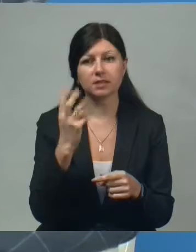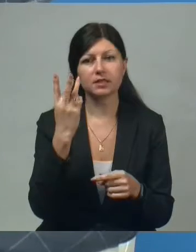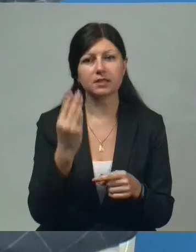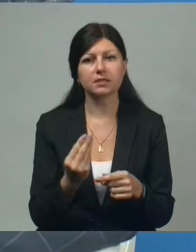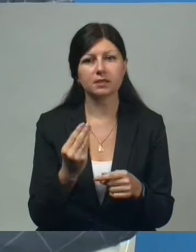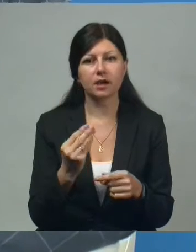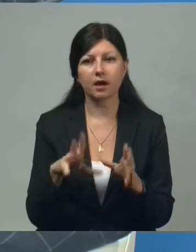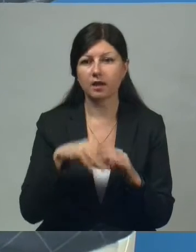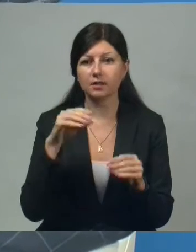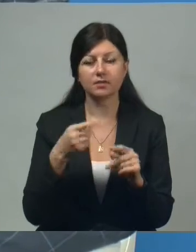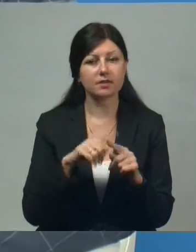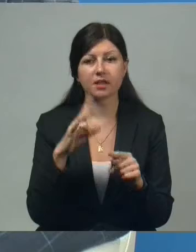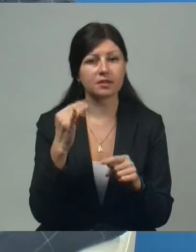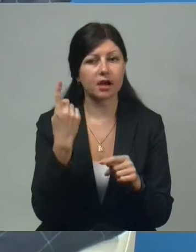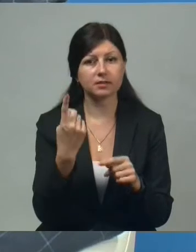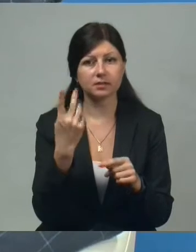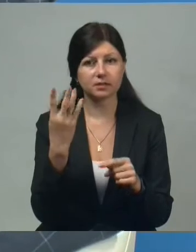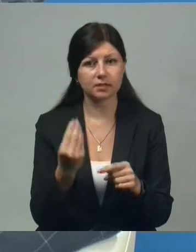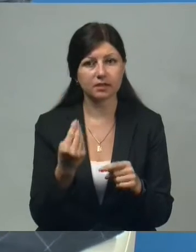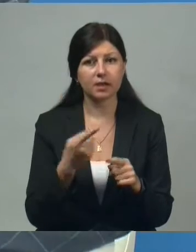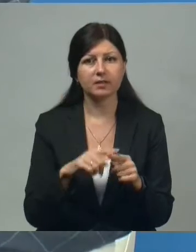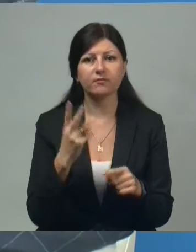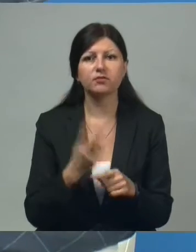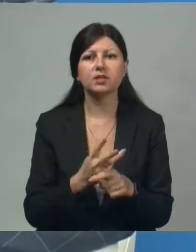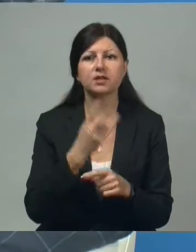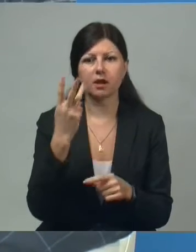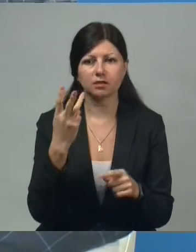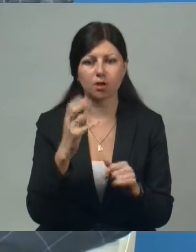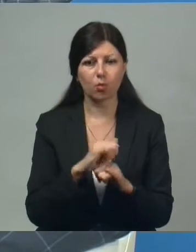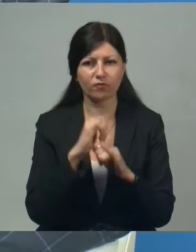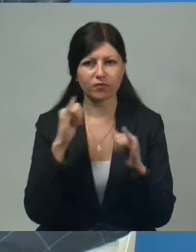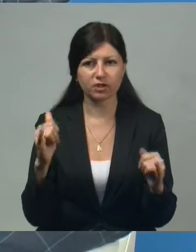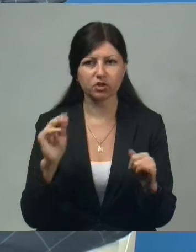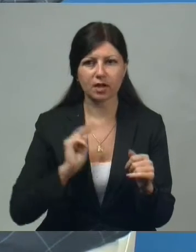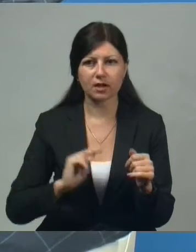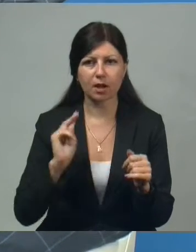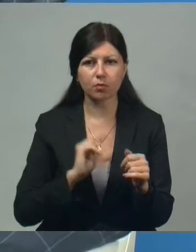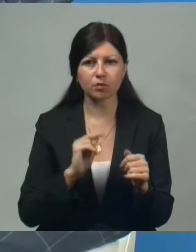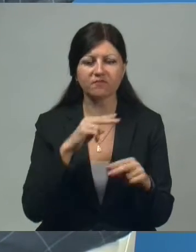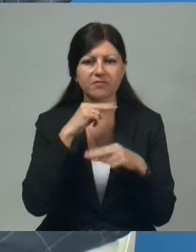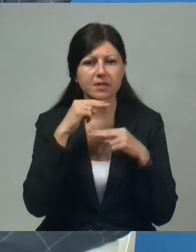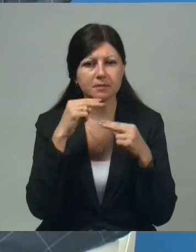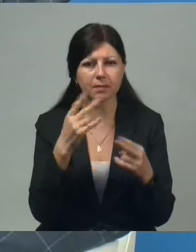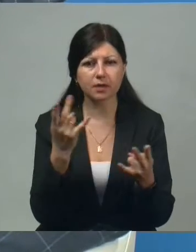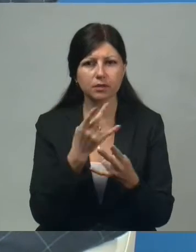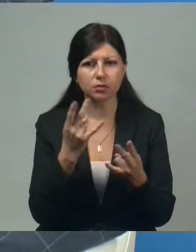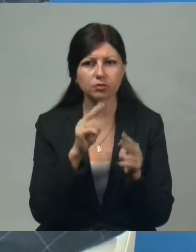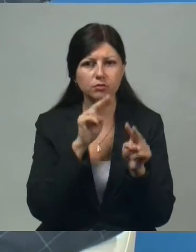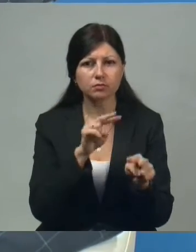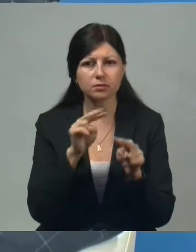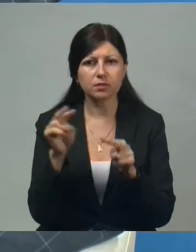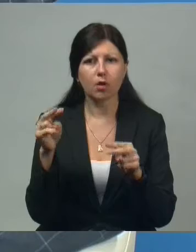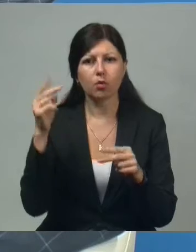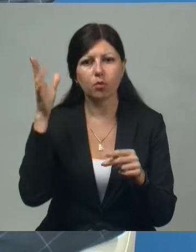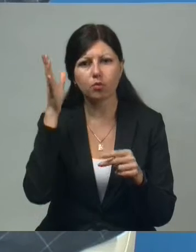голосования, это не один день, это в три раза увеличенная работа. Концентрация внимания, концентрация